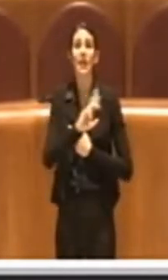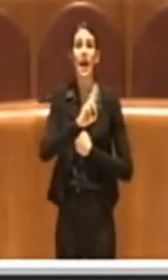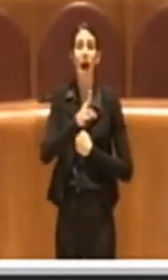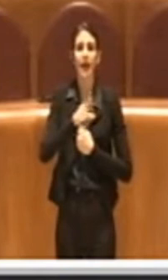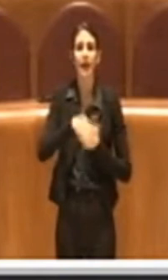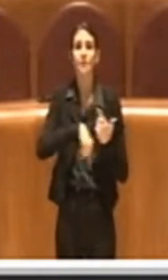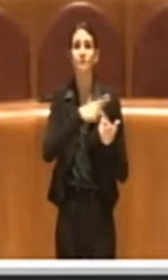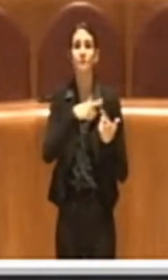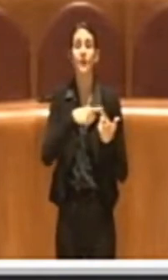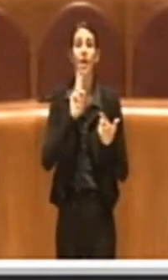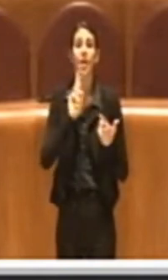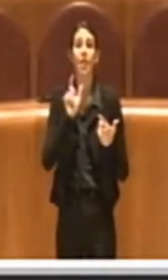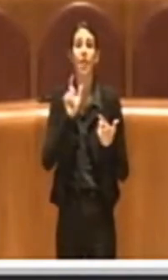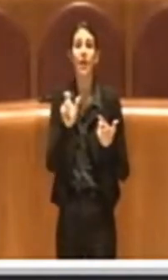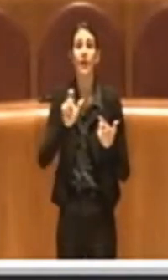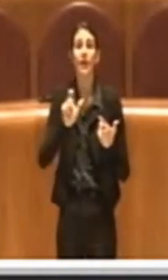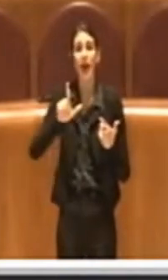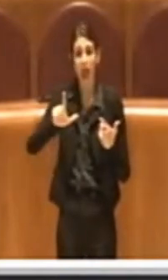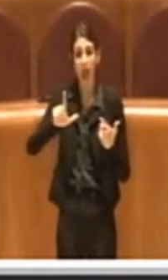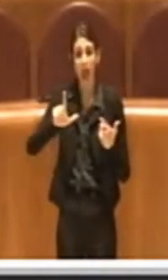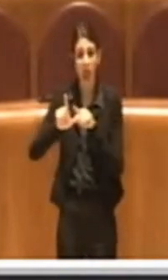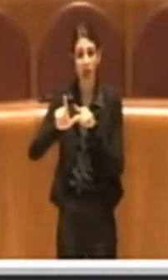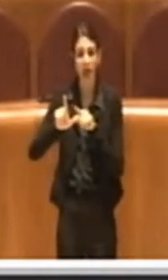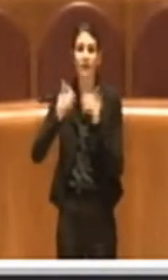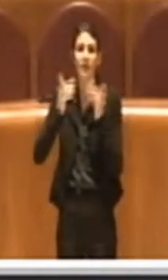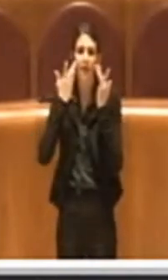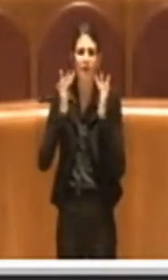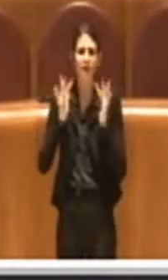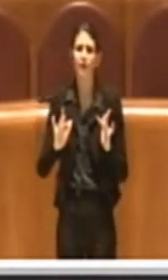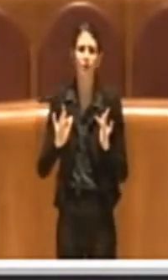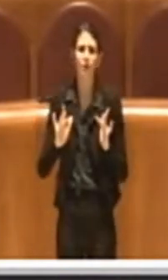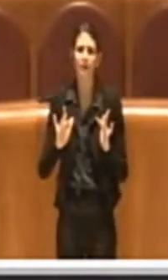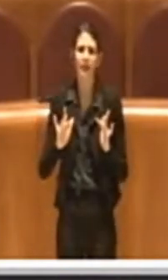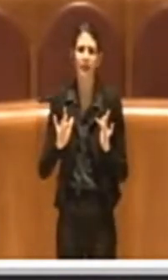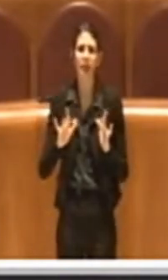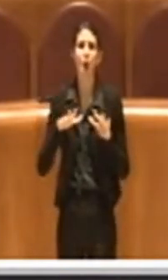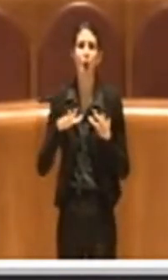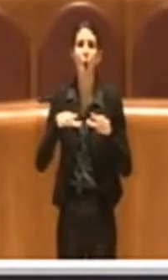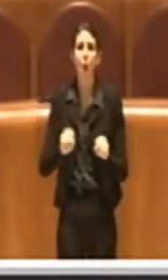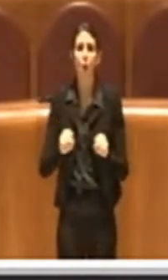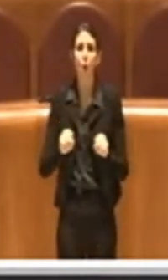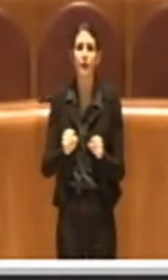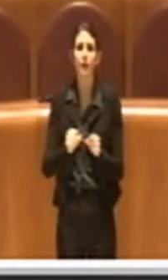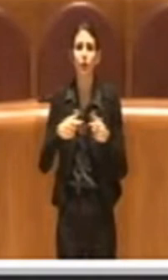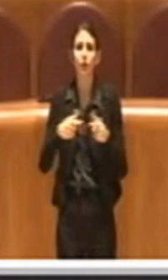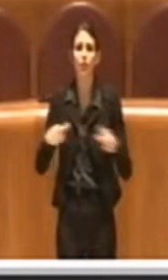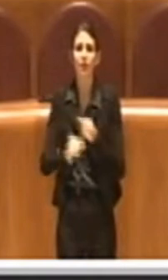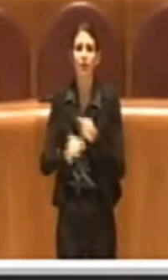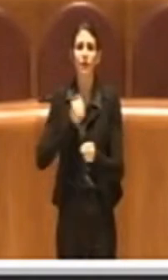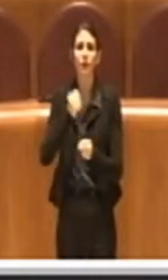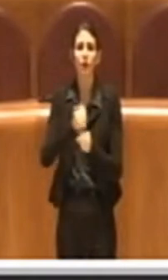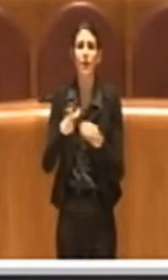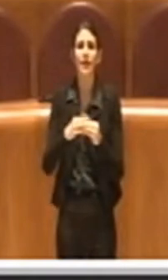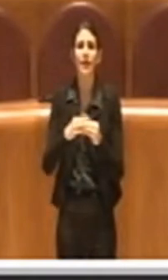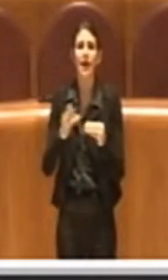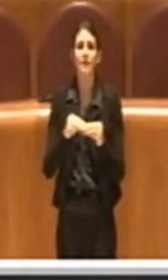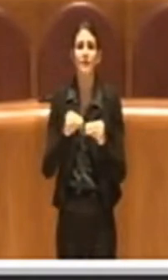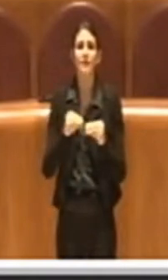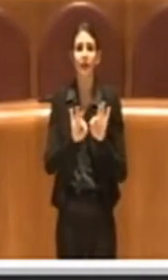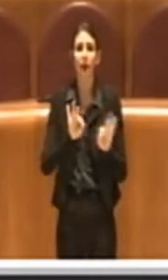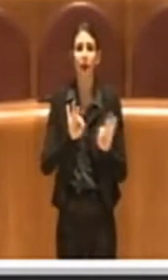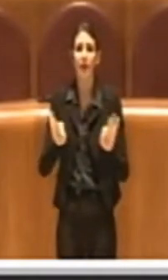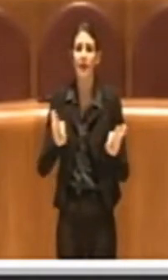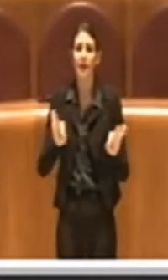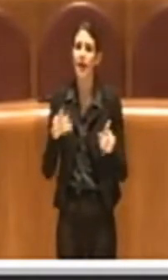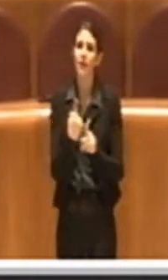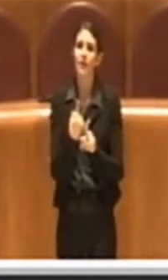semplicemente si richiamano appunto che le occupazioni rigadenti nella città storica realizzate con vari tipi di arredo devono essere rispettate